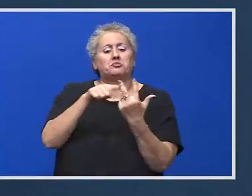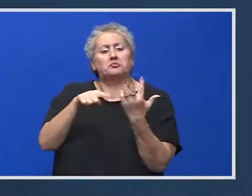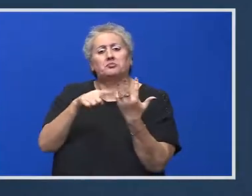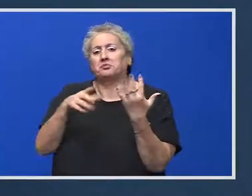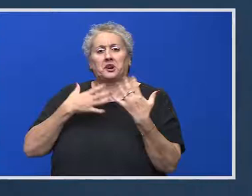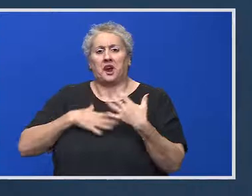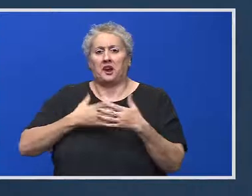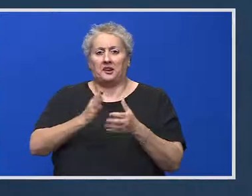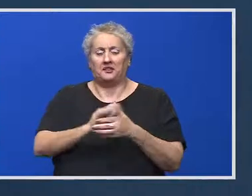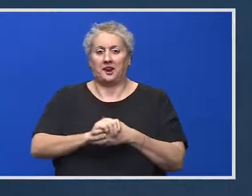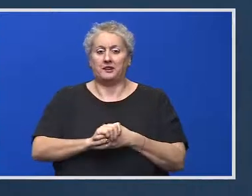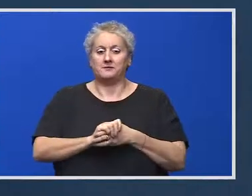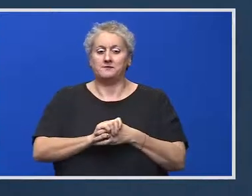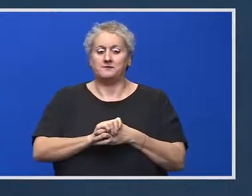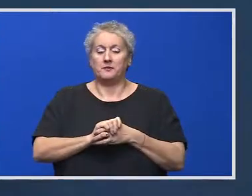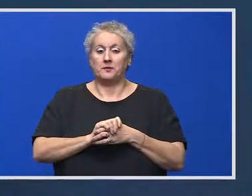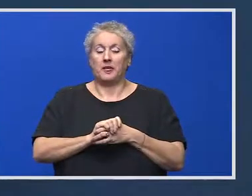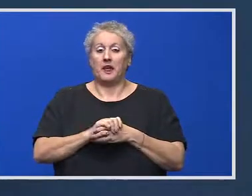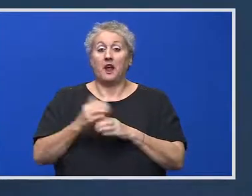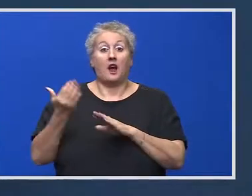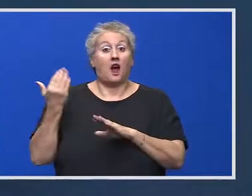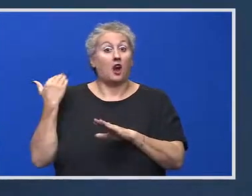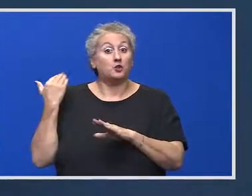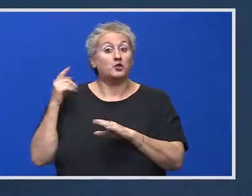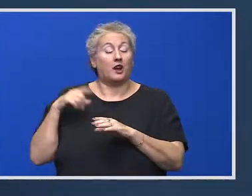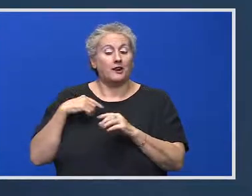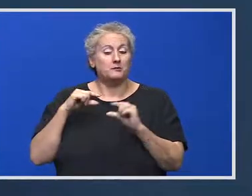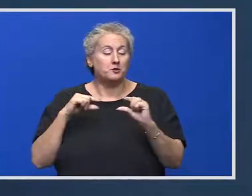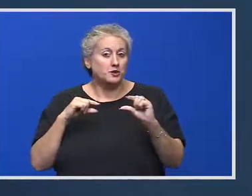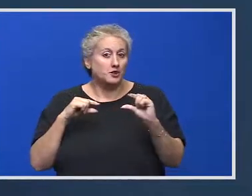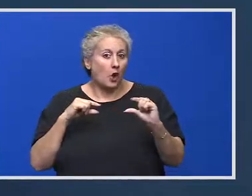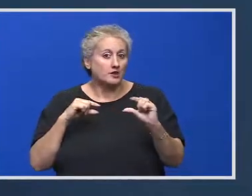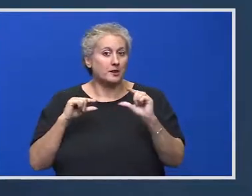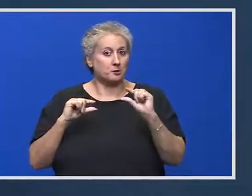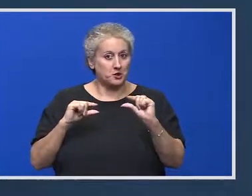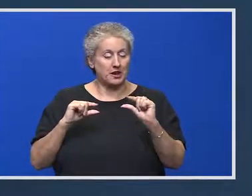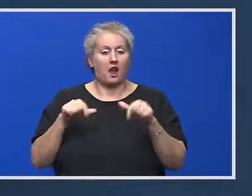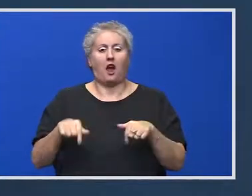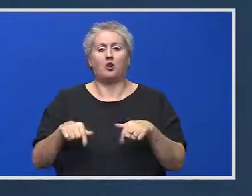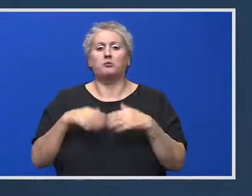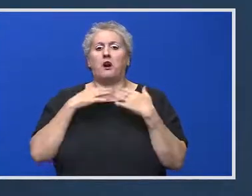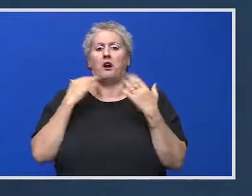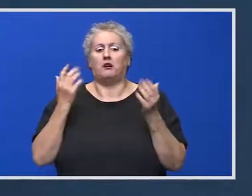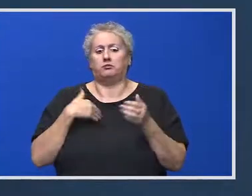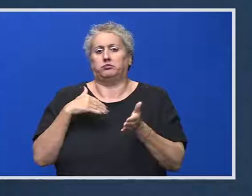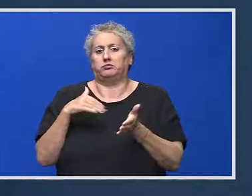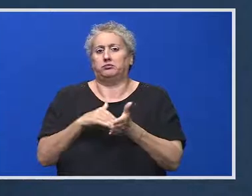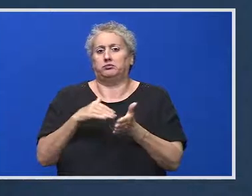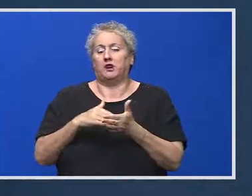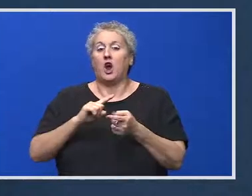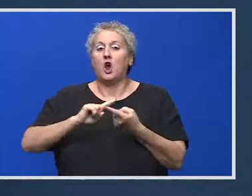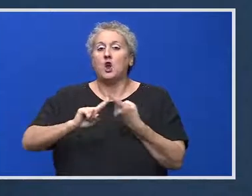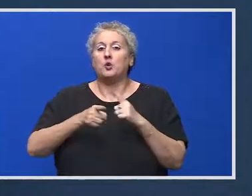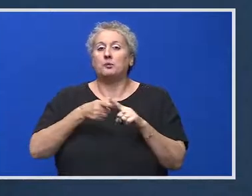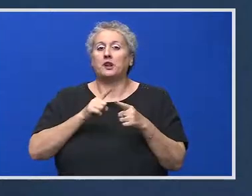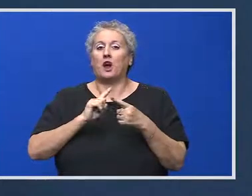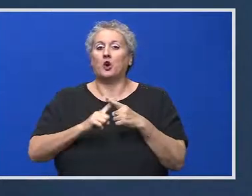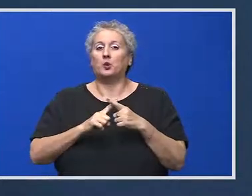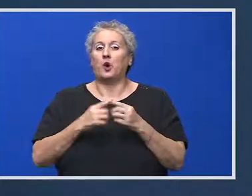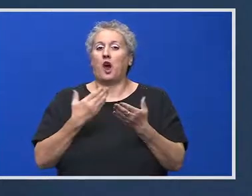primeam doze puține de vaccin. Deci este o diferență, eu aș spune, vitală în ceea ce poveste lupta cu